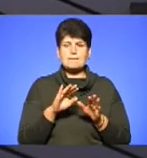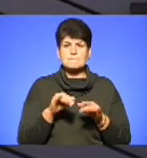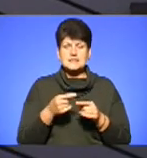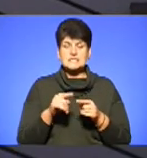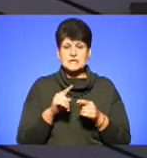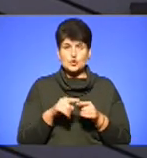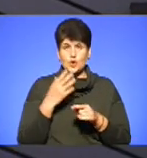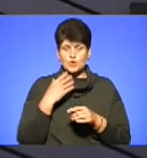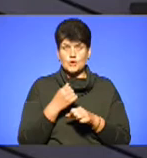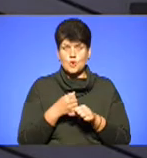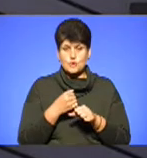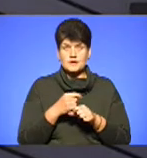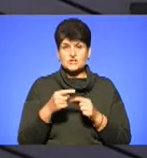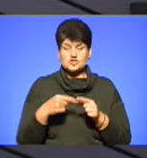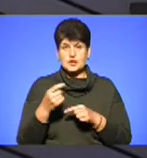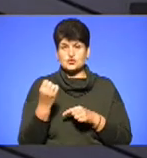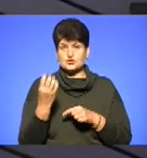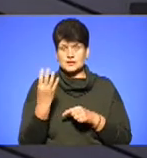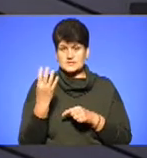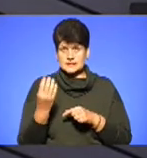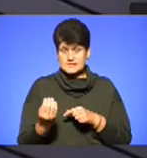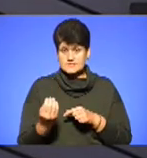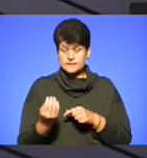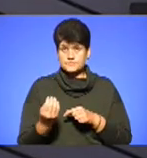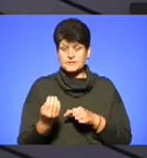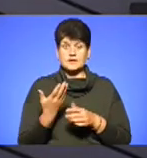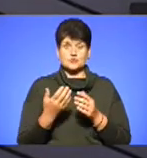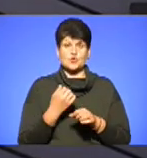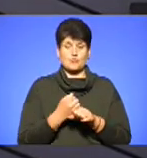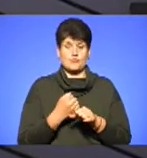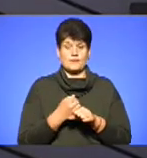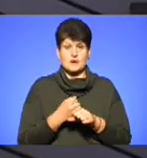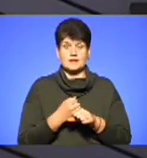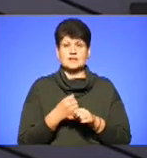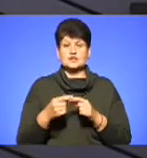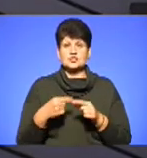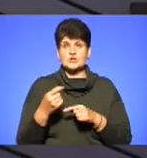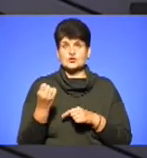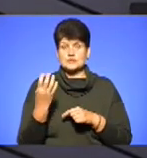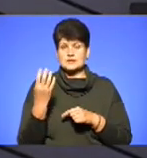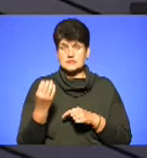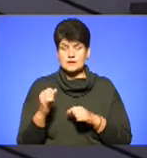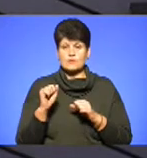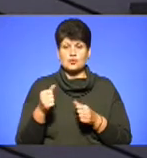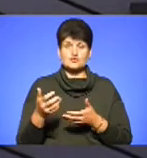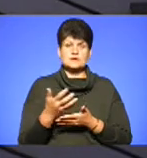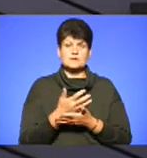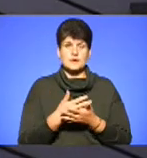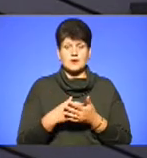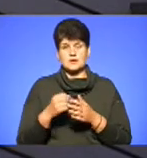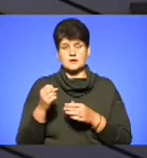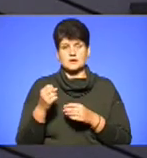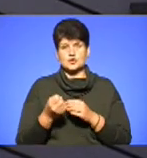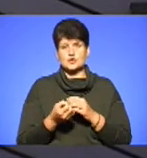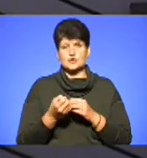вони обробили, через 14 днів, в даному випадку, що вони обробляли ураганфорте, через 14 днів вони можуть збирати соняшник стебло